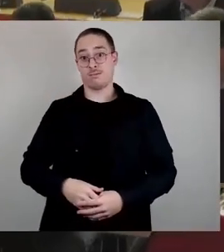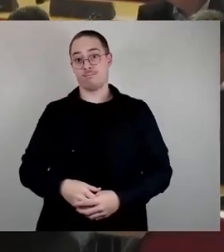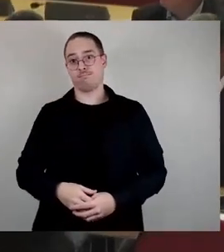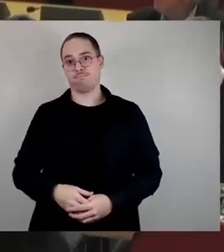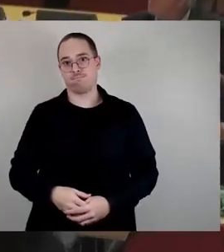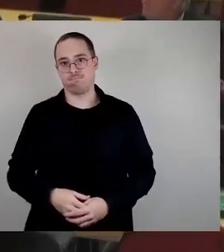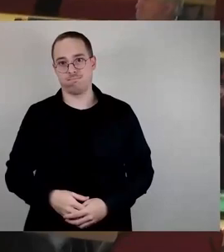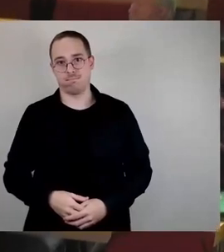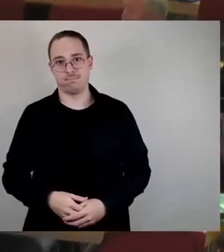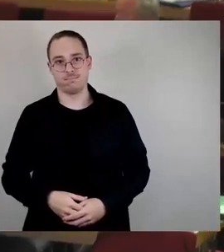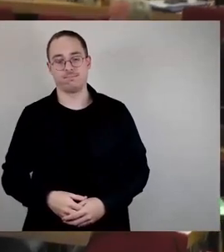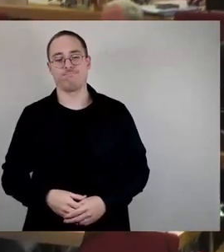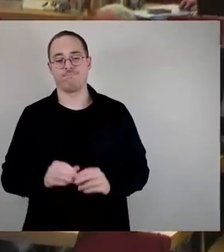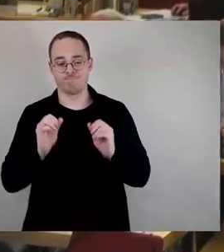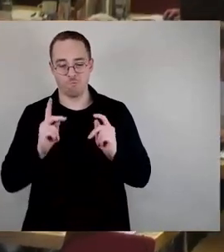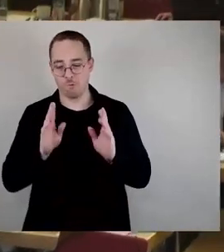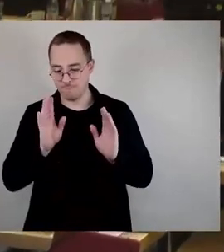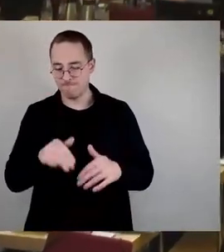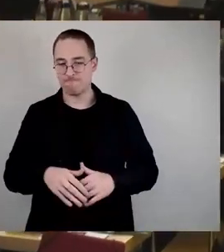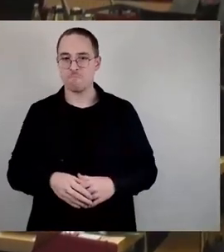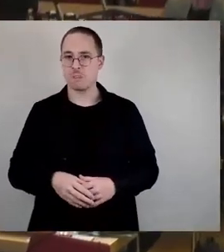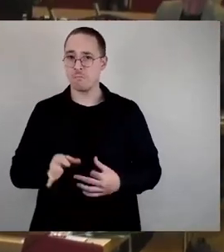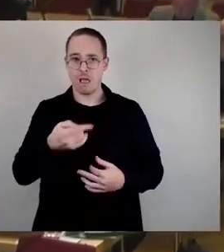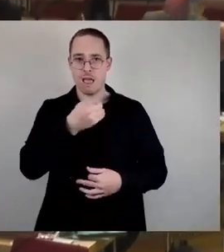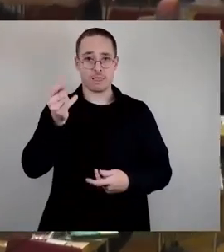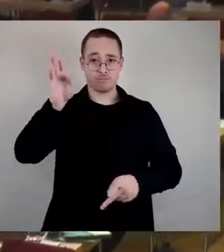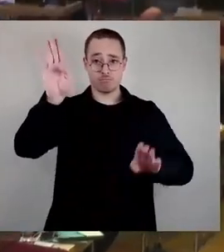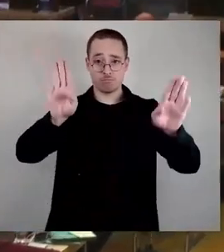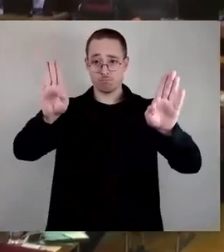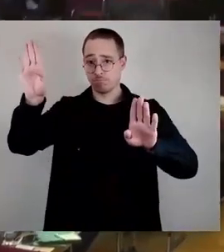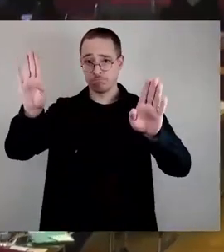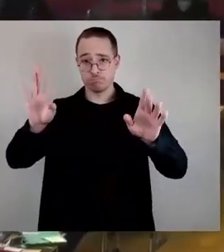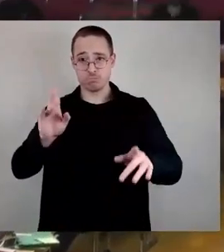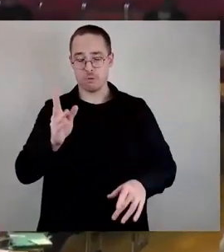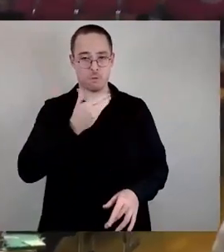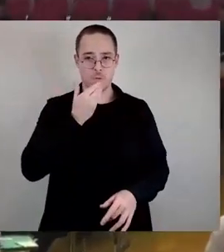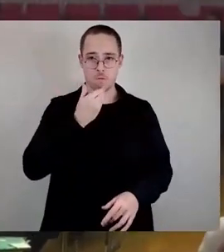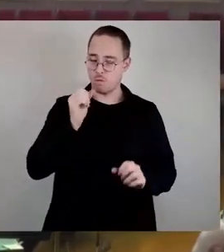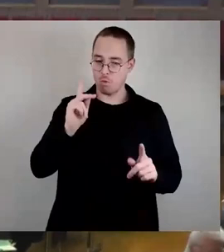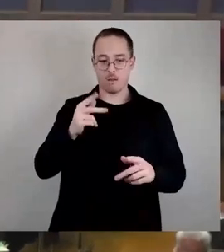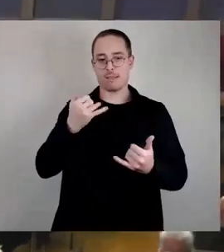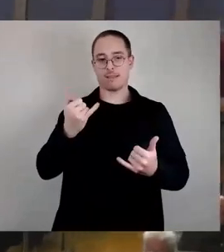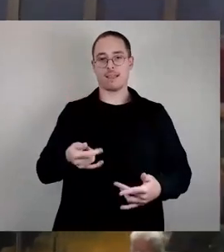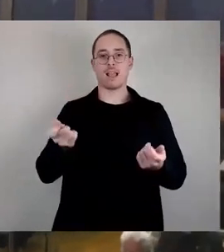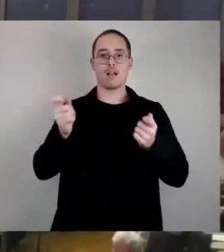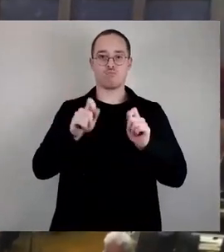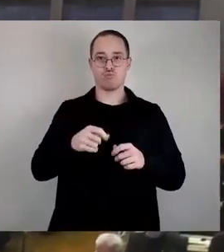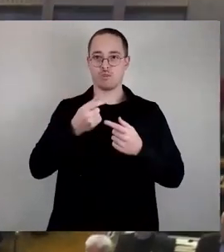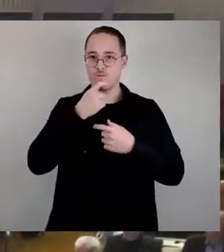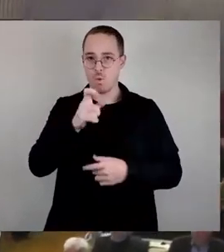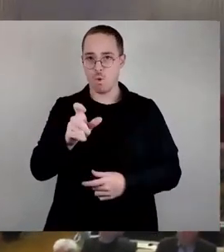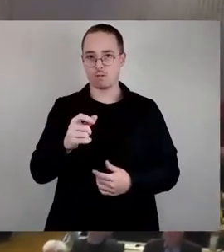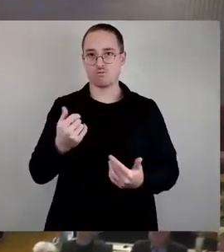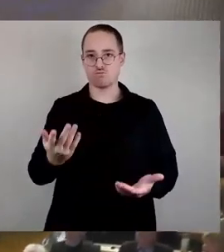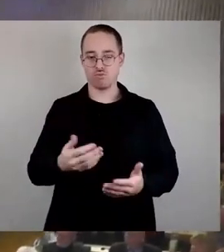So, weitere Wortmeldungen sehe ich erst mal nicht. Dann kommen wir zum Schlusswort. Herr Donaus, auch mit denen, was